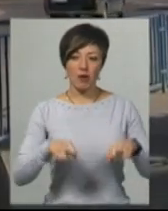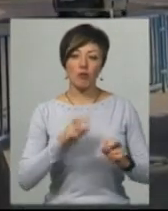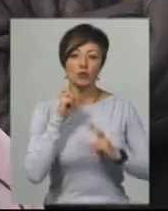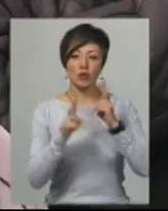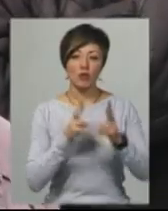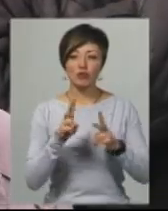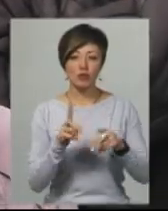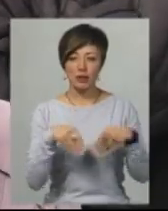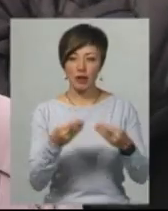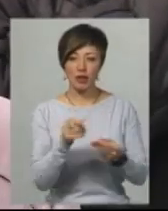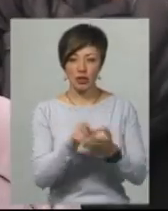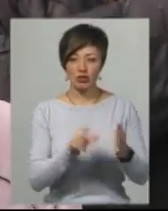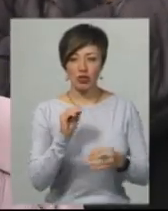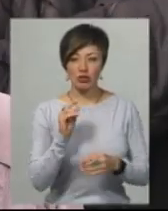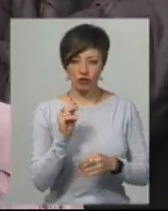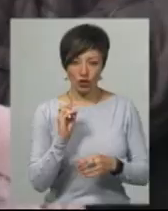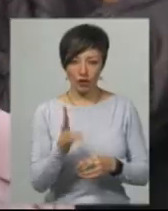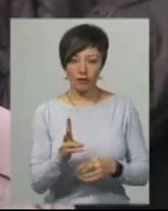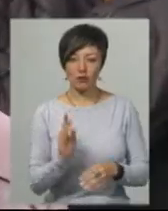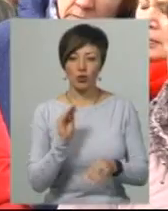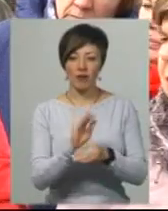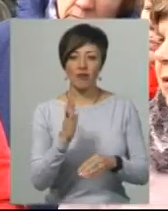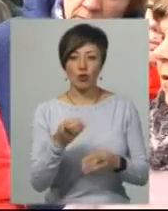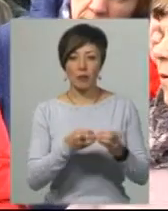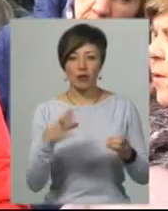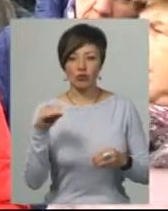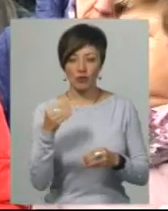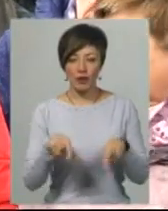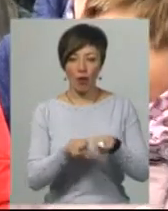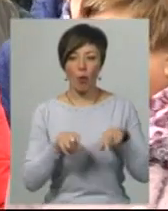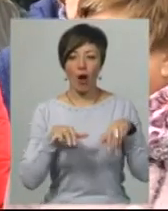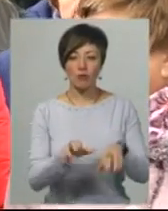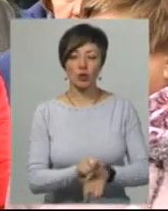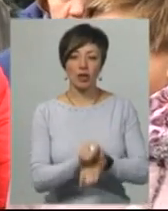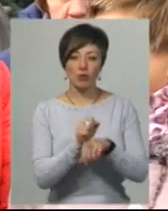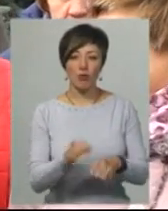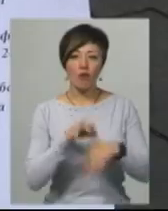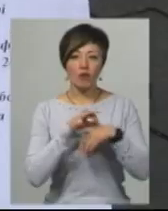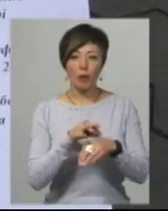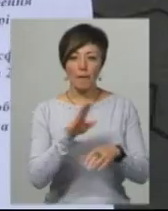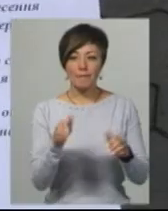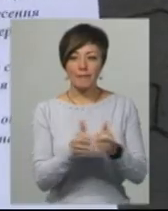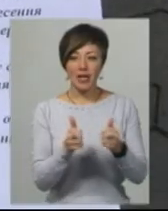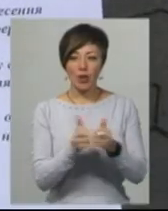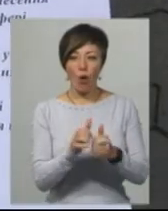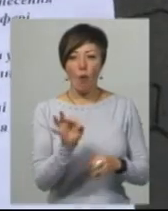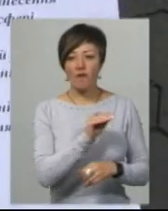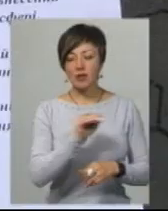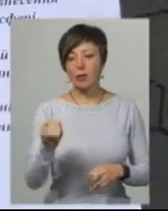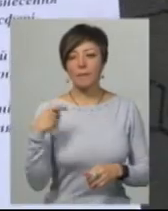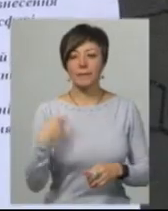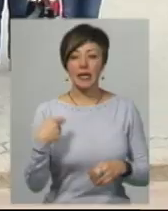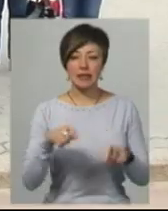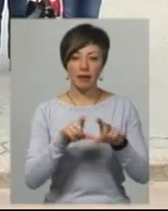йому не дали чека. Надія Кнець додає, у вівторок, 15 жовтня, таку акцію протесту підприємці проведуть під Офісом президента. Анастасія